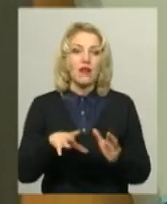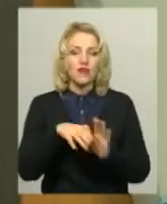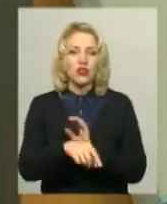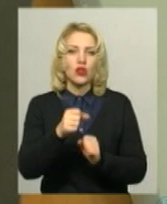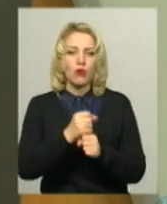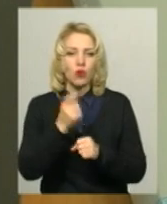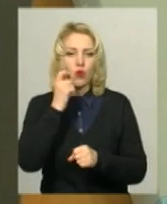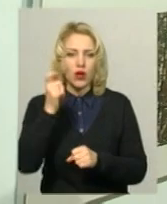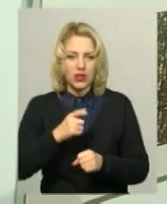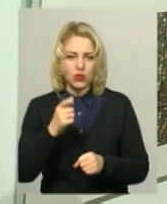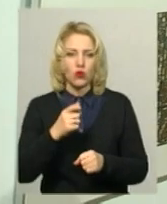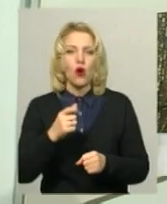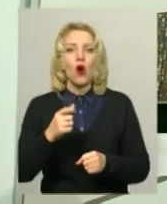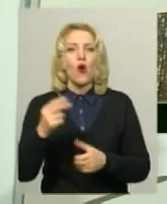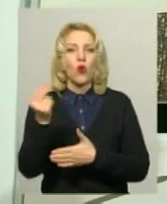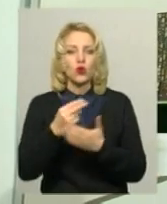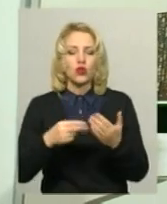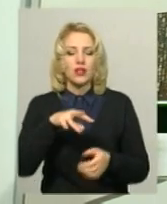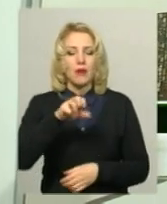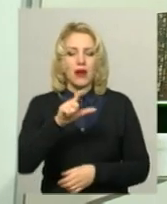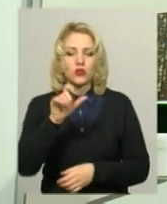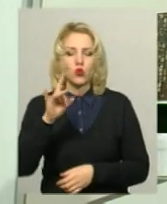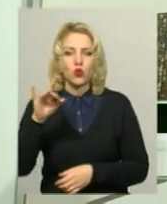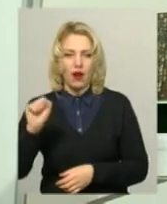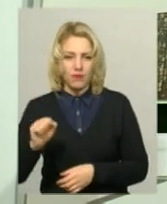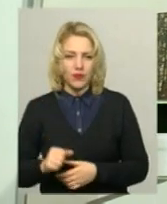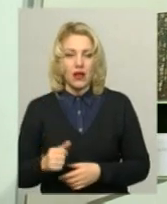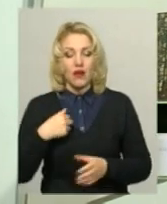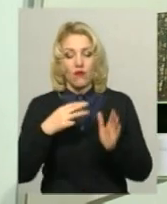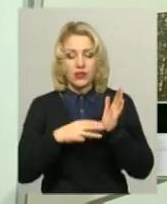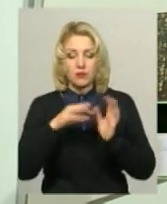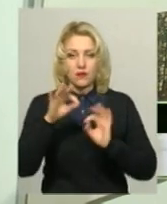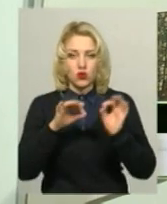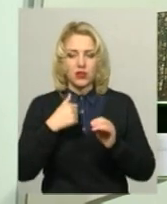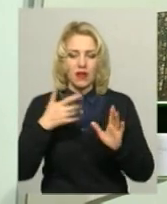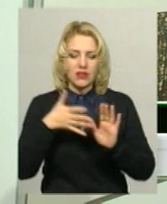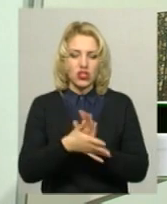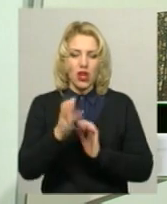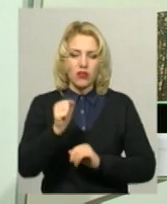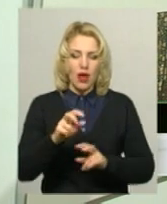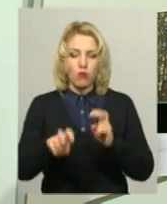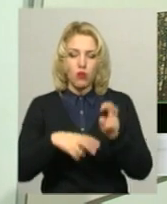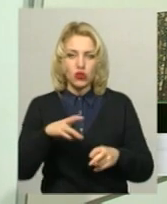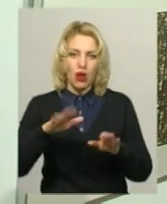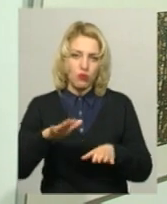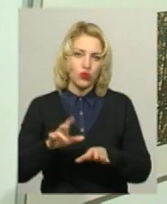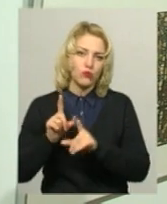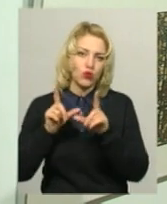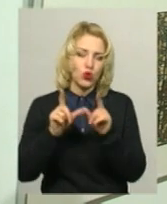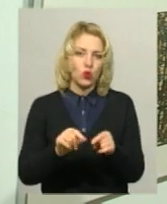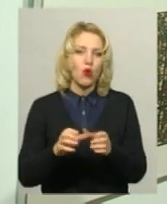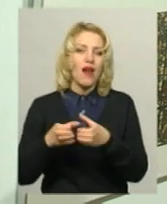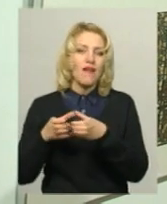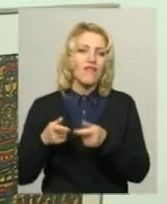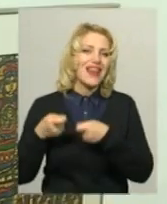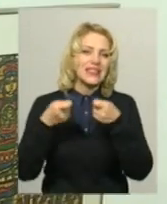художника Миколи Мазура. Відсотків 70-80 часу я витрачаю на пошук і лише потім їду в експедиції. Я використовую